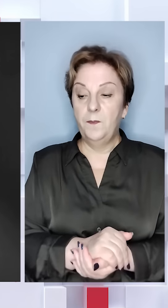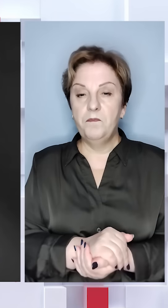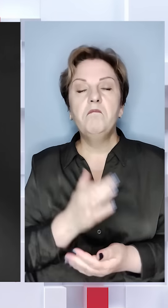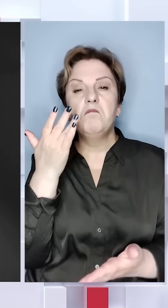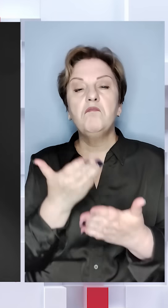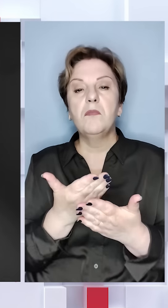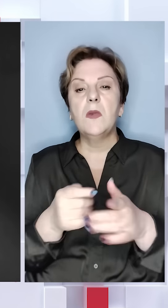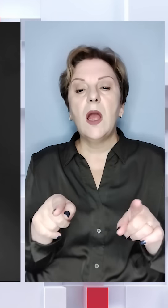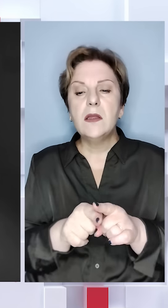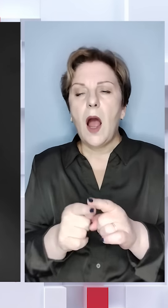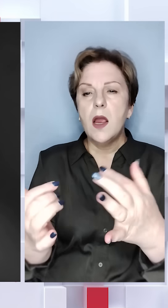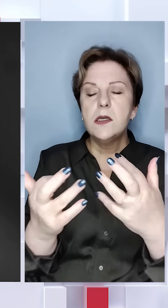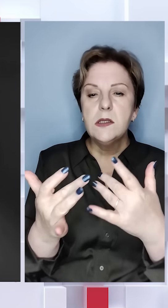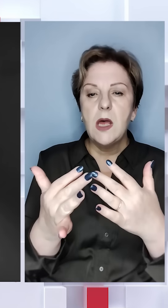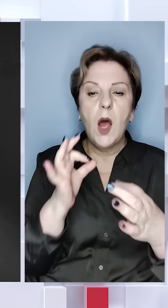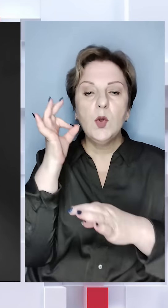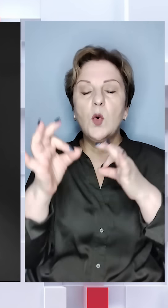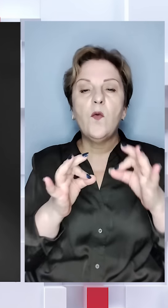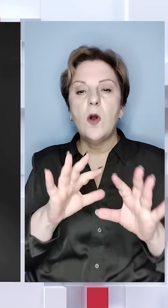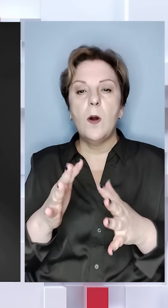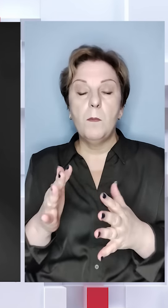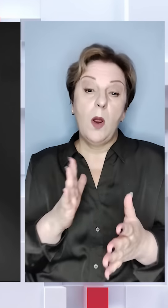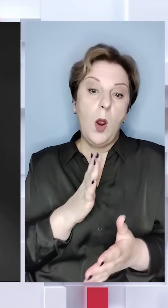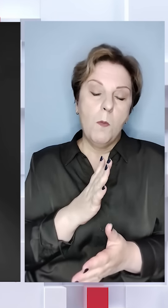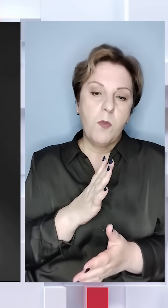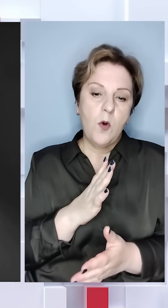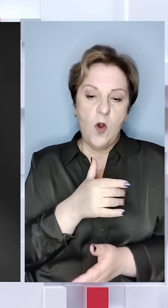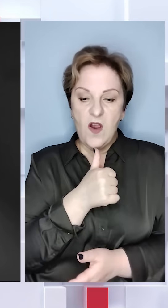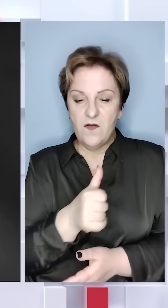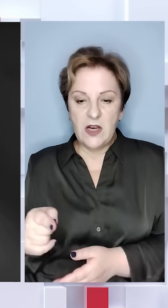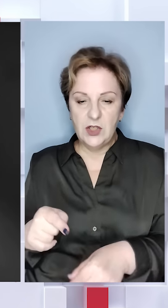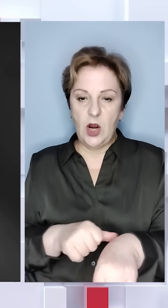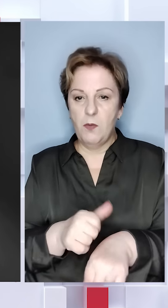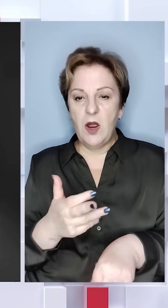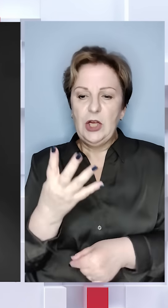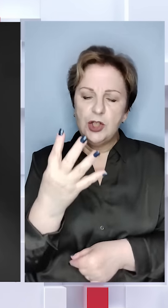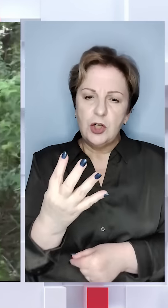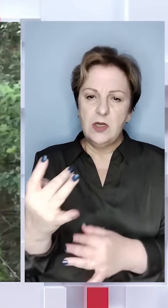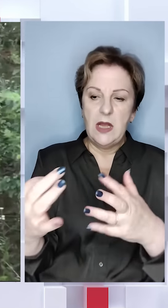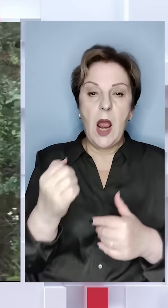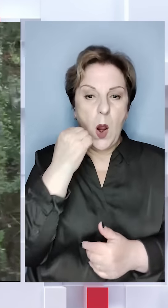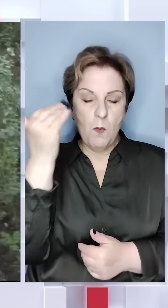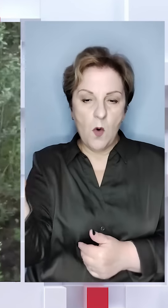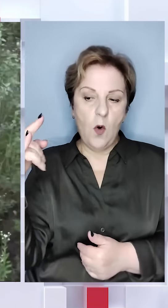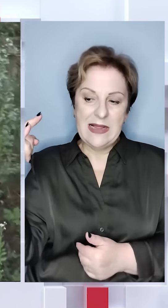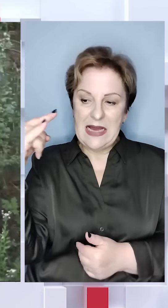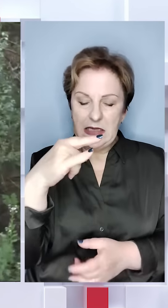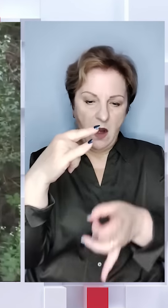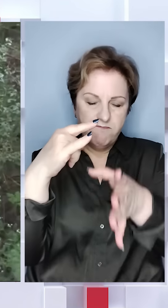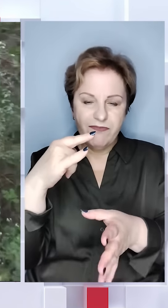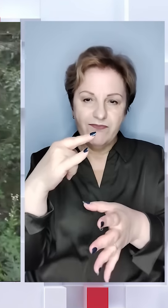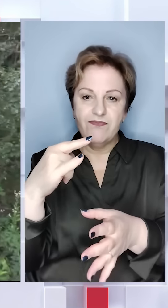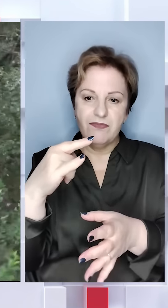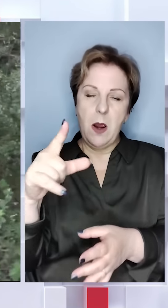Навскідку, скільки от таких заходів на добу відбувається? Буває в теченні пару годин чотири заходи. Московицькі літаки-кабаносці